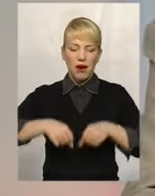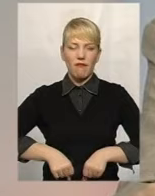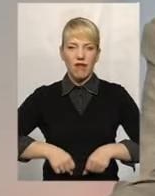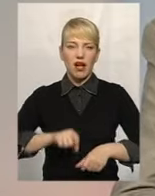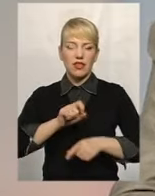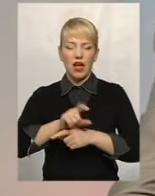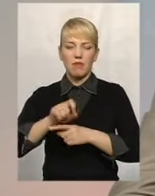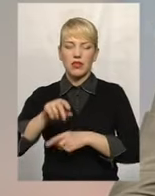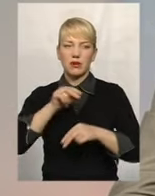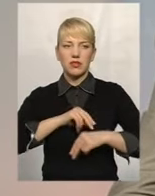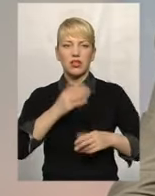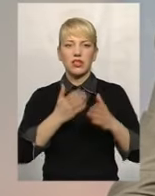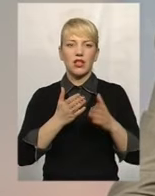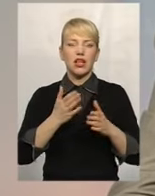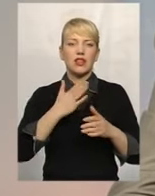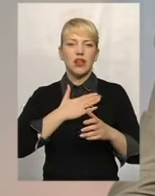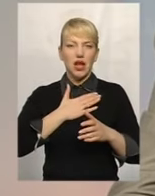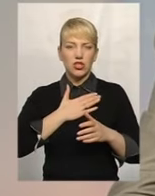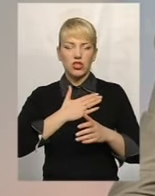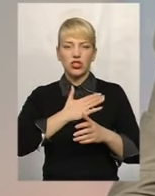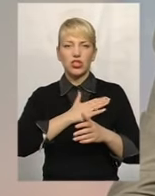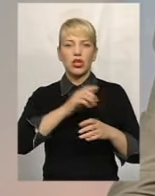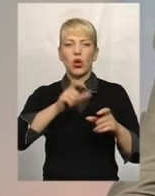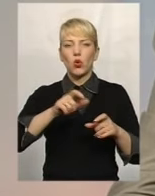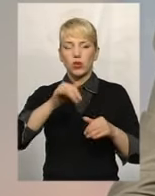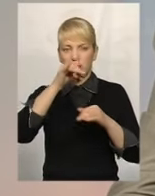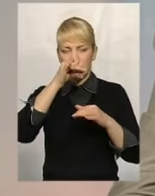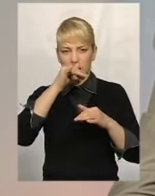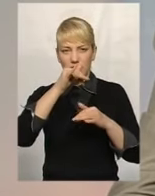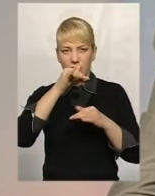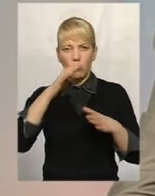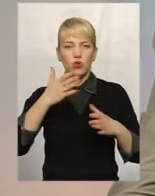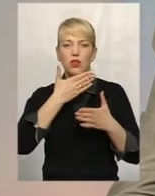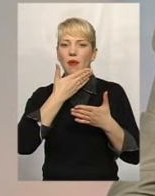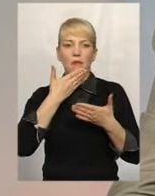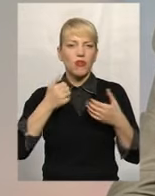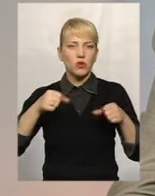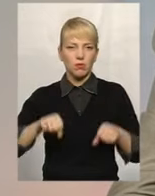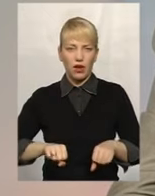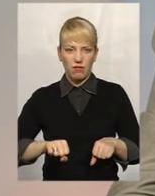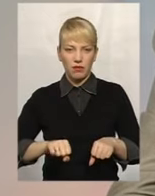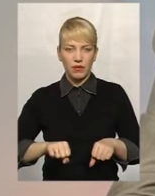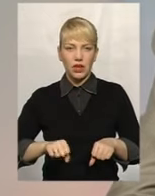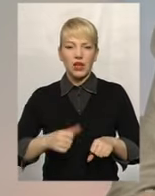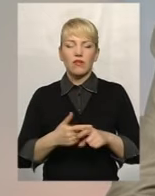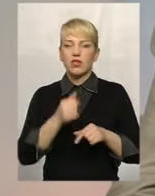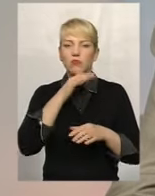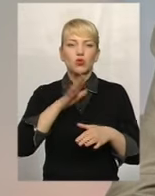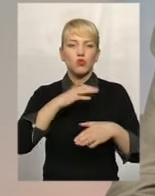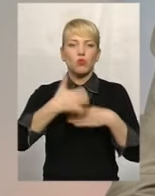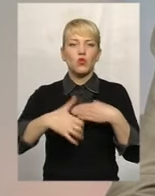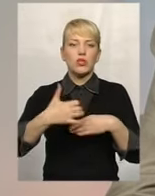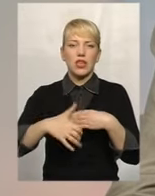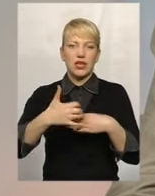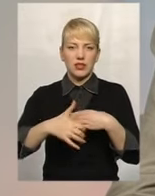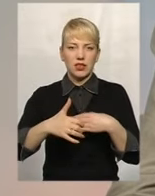порушені, наші посадові особи не мають права, тобто вони не можуть бути посередниками, арбітрами чи експертами під час розгляду